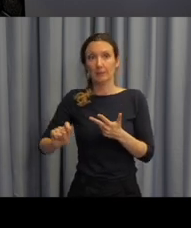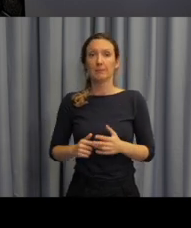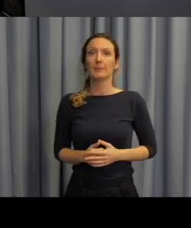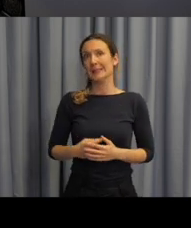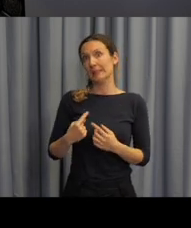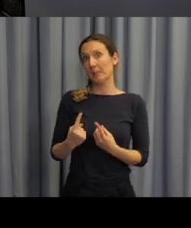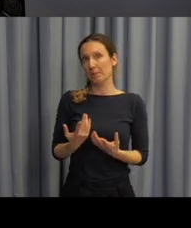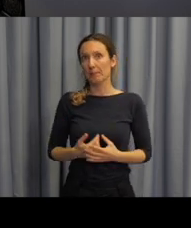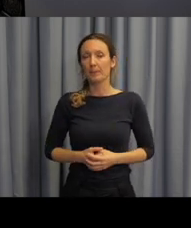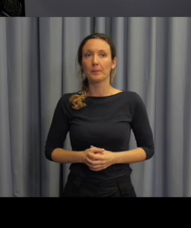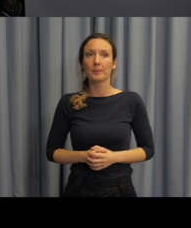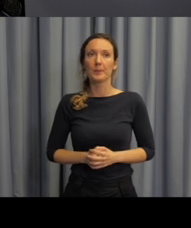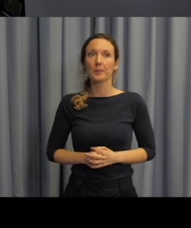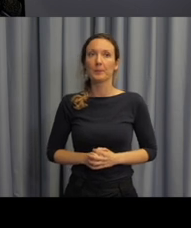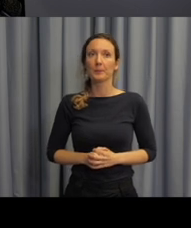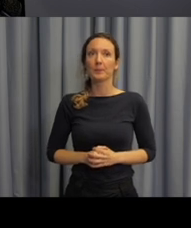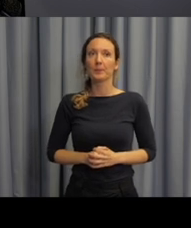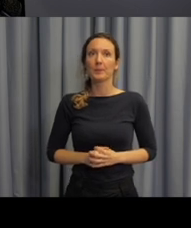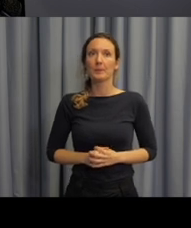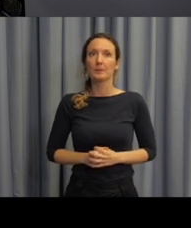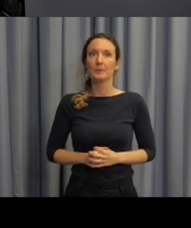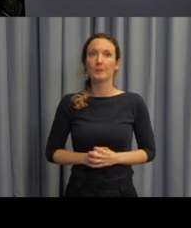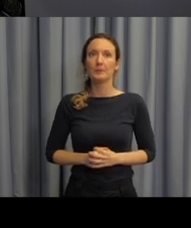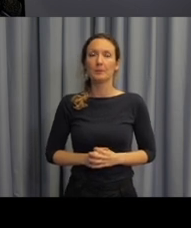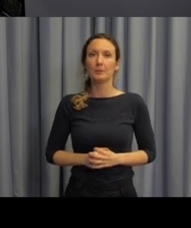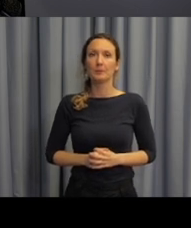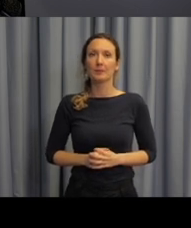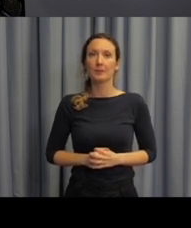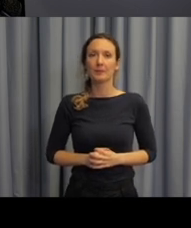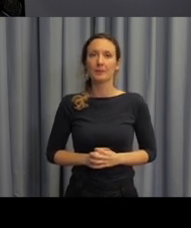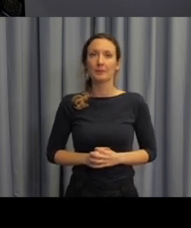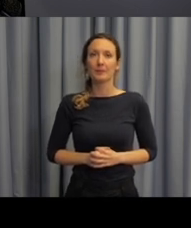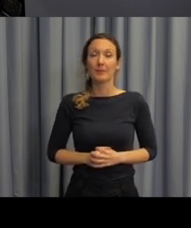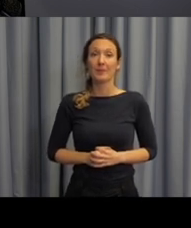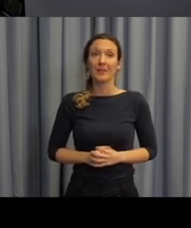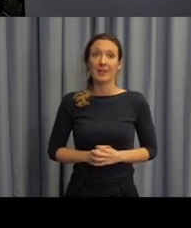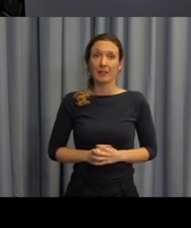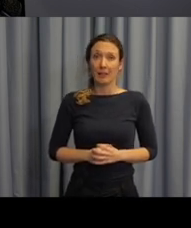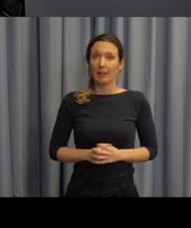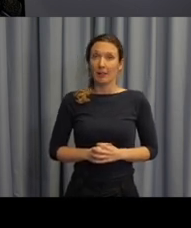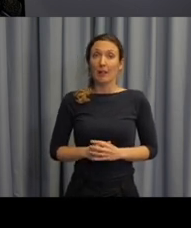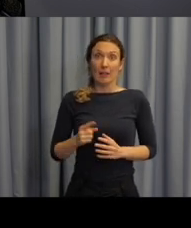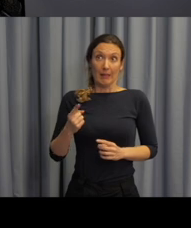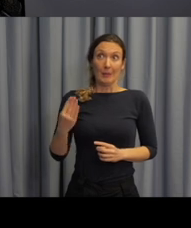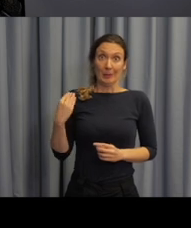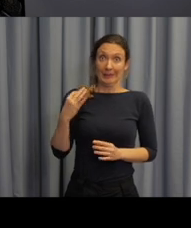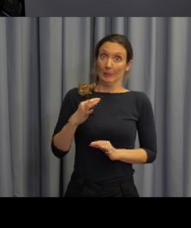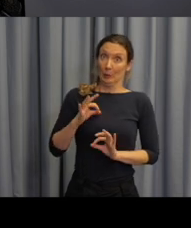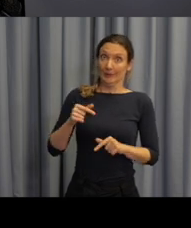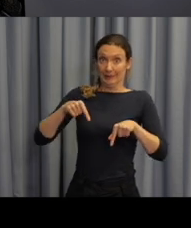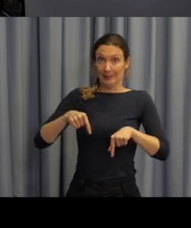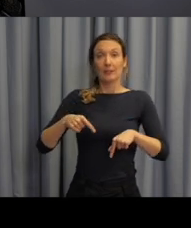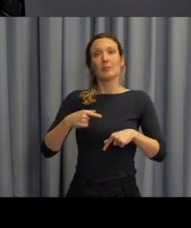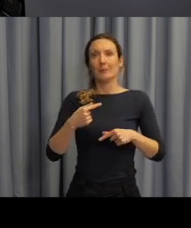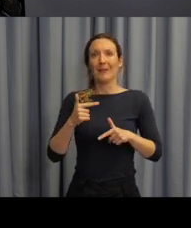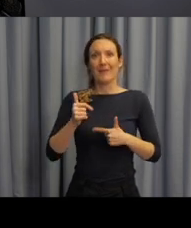My jsme v rámci pozvánky do toho webináře slíbili, že budeme také mluvit o jazykovém vzdělávání